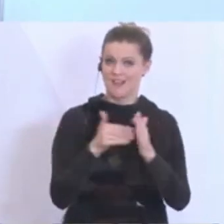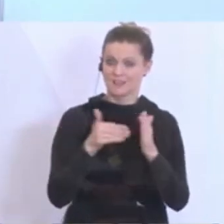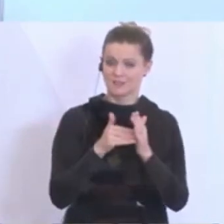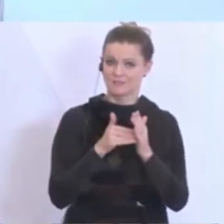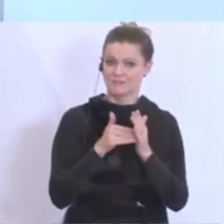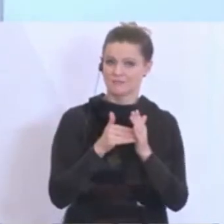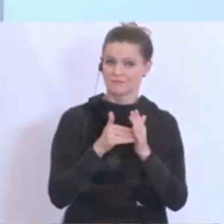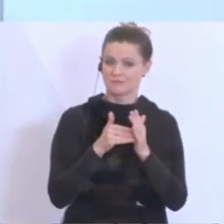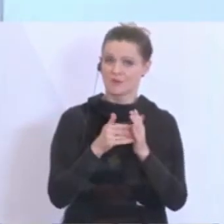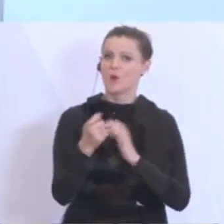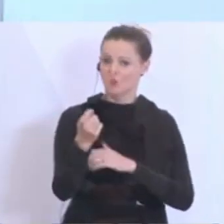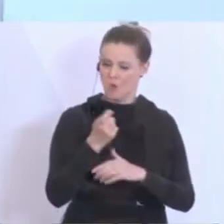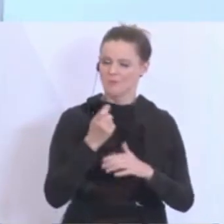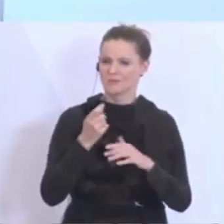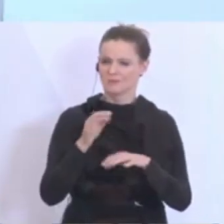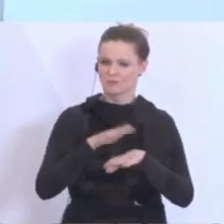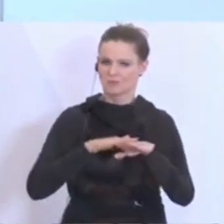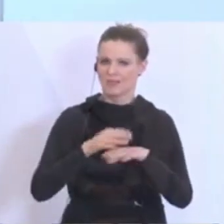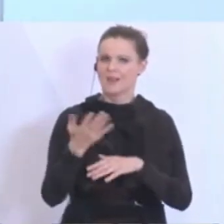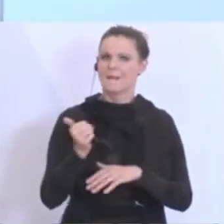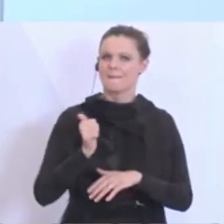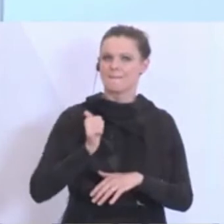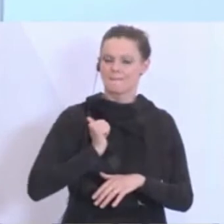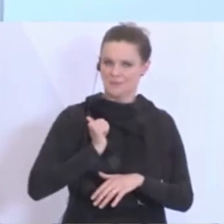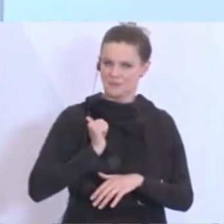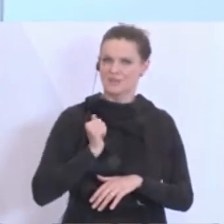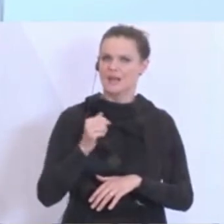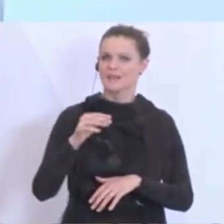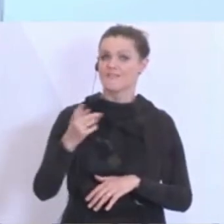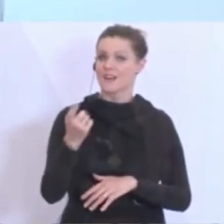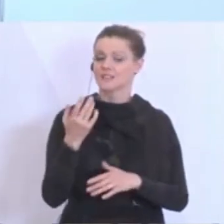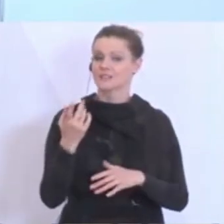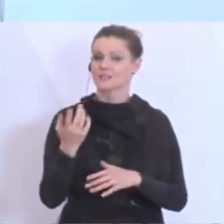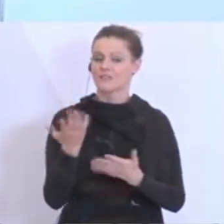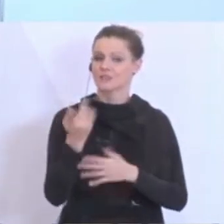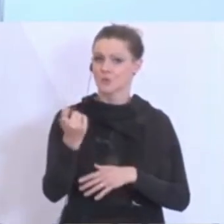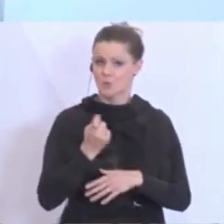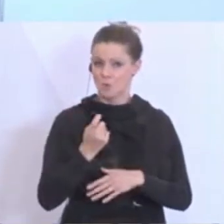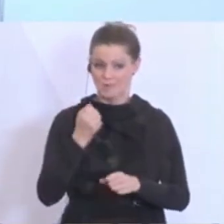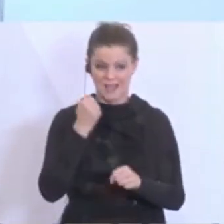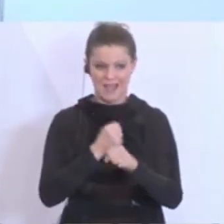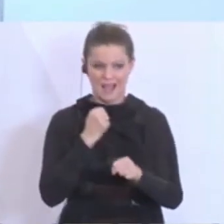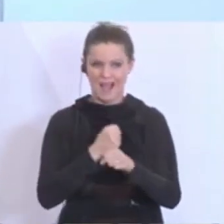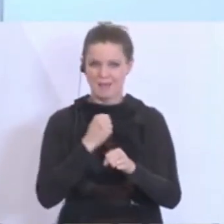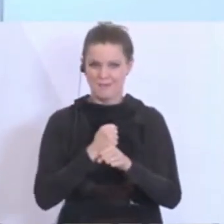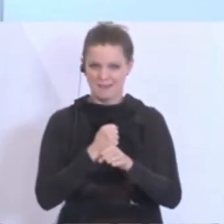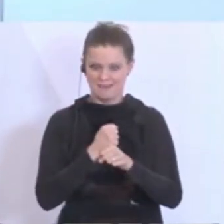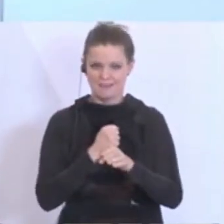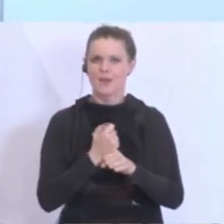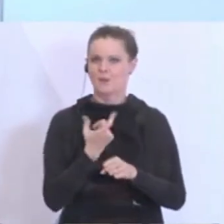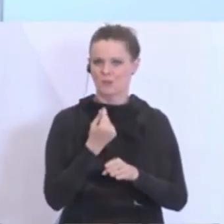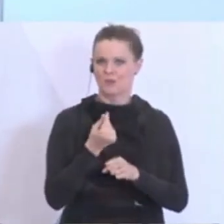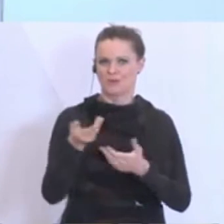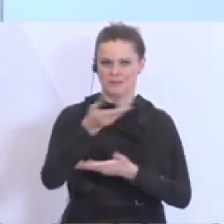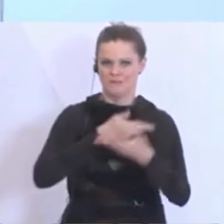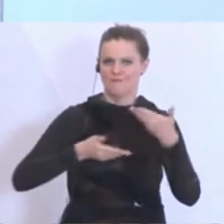Arbeit im Einsatz leisten, dient unserem Wirtschaftsstandort und natürlich geht es auch darum, das